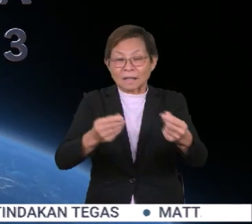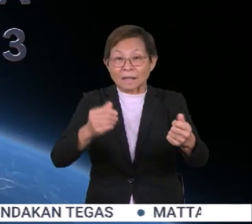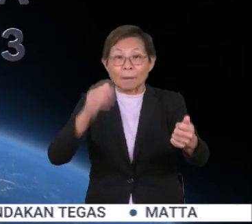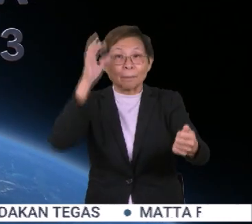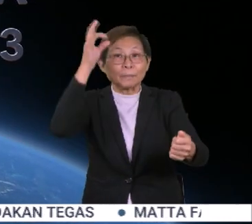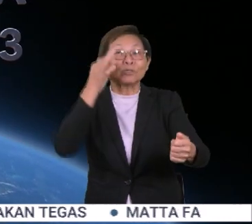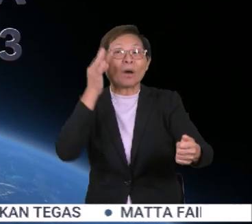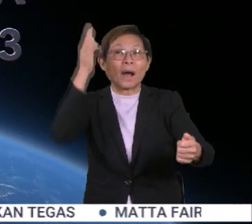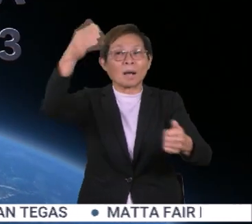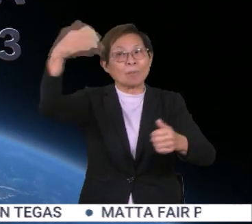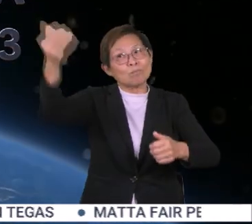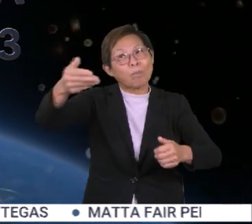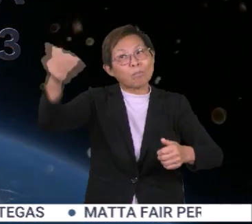akan dibentangkan.